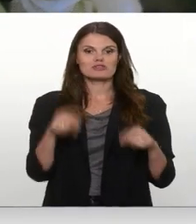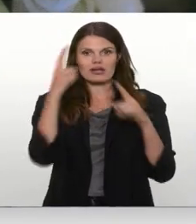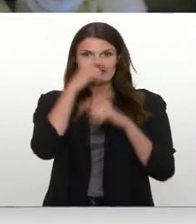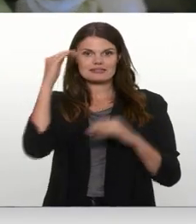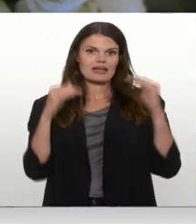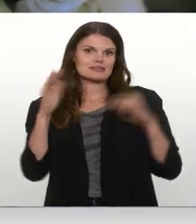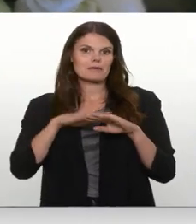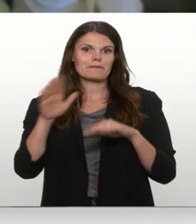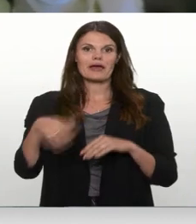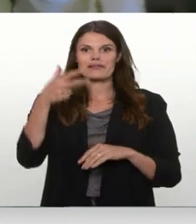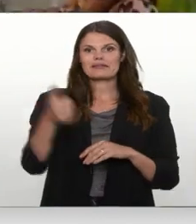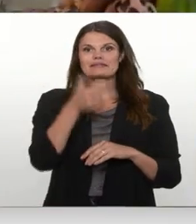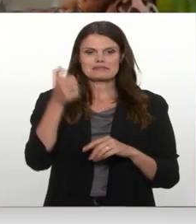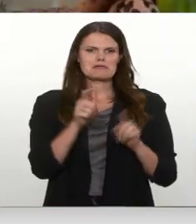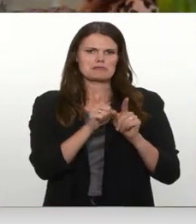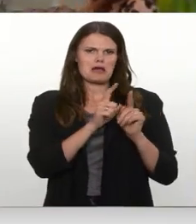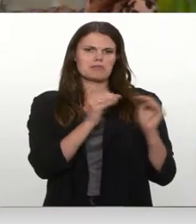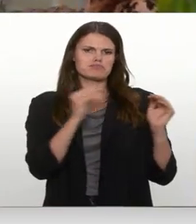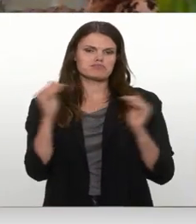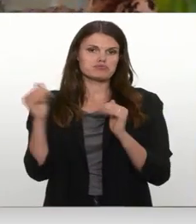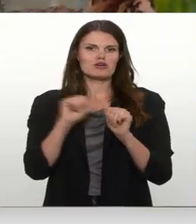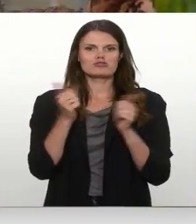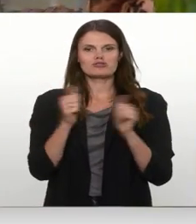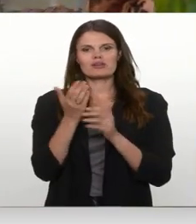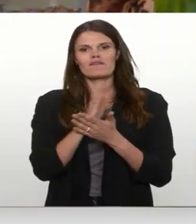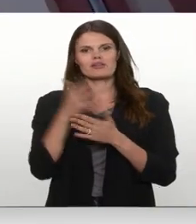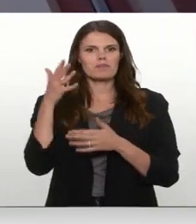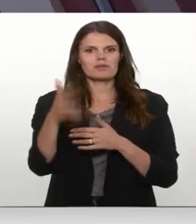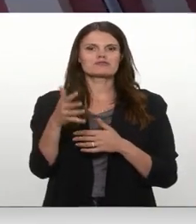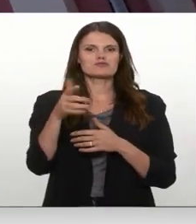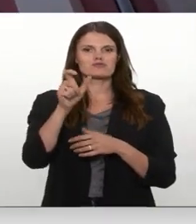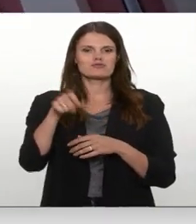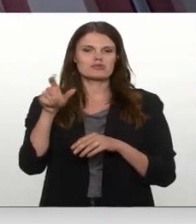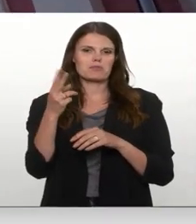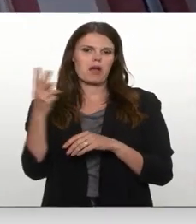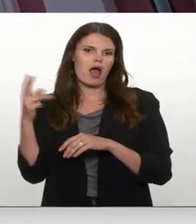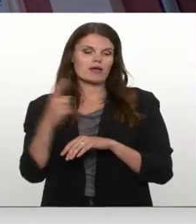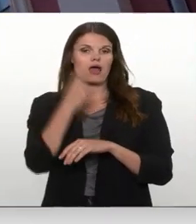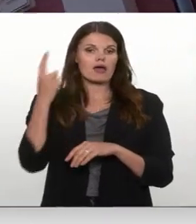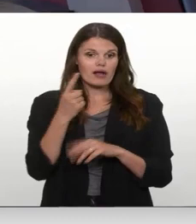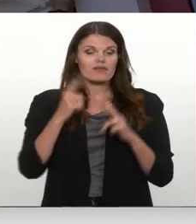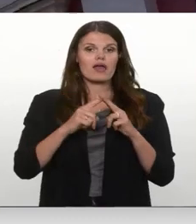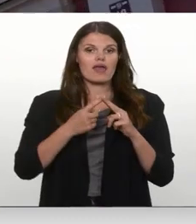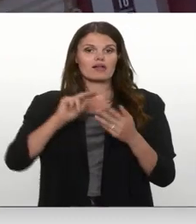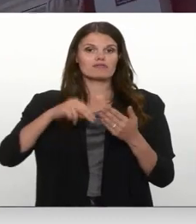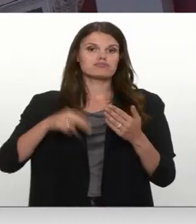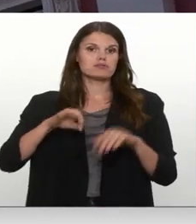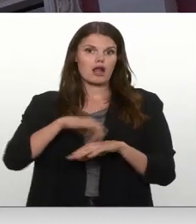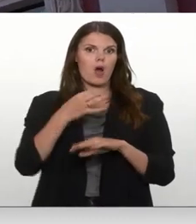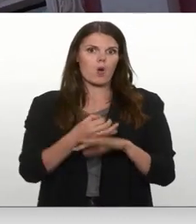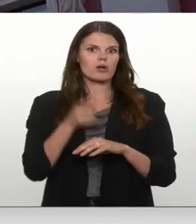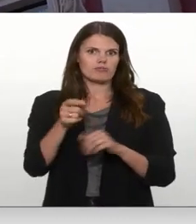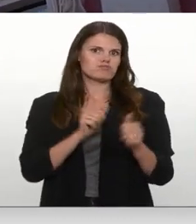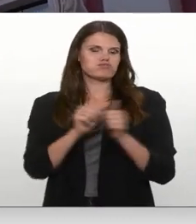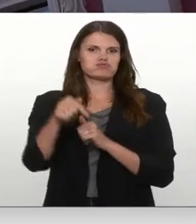pēdējos trīs gados ir stabila. Šķiras vidēja 5 tūkstoši pāru gadā. Jelgavas starp valstpilsētām noslēgto laulību ziņā ir